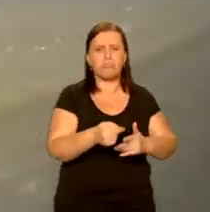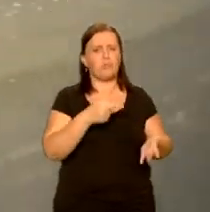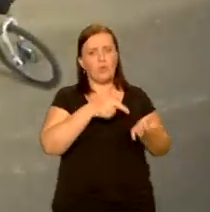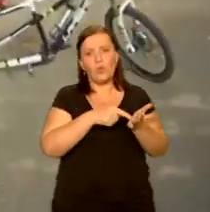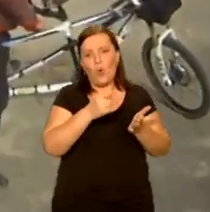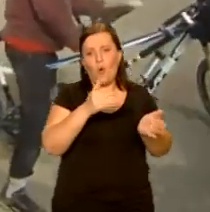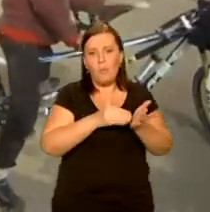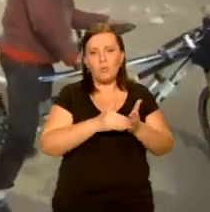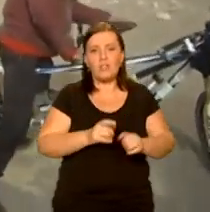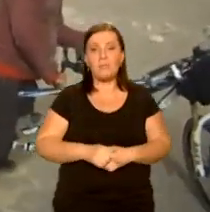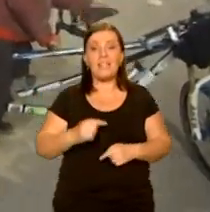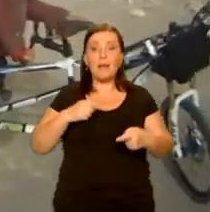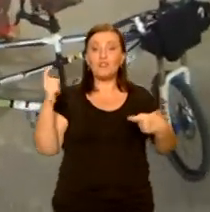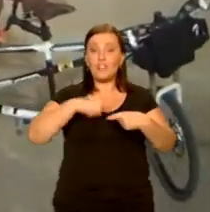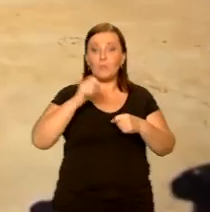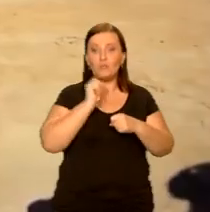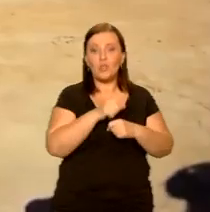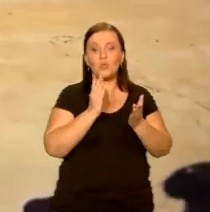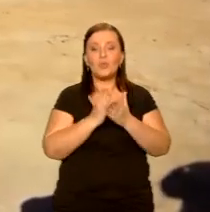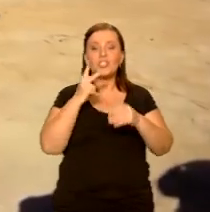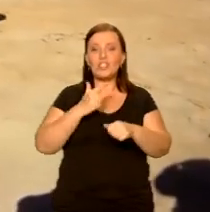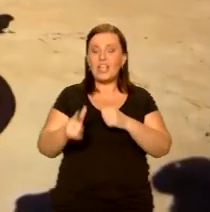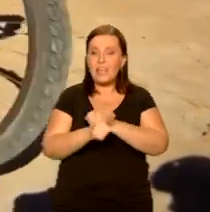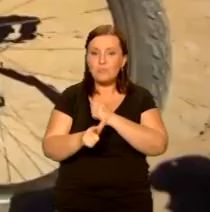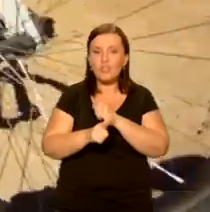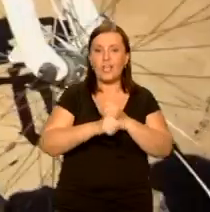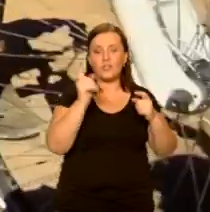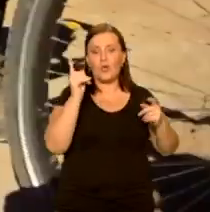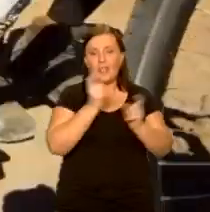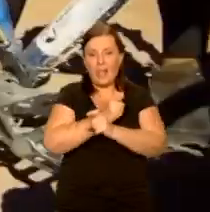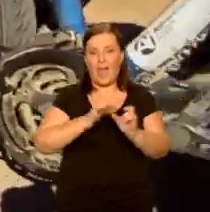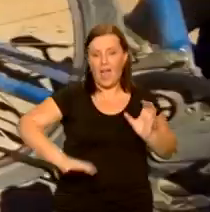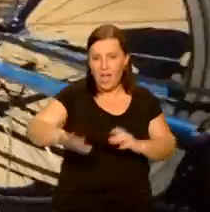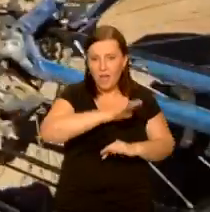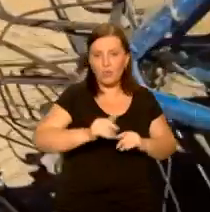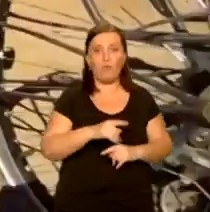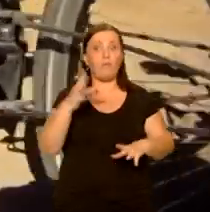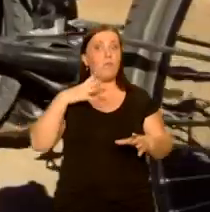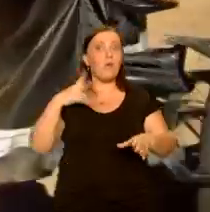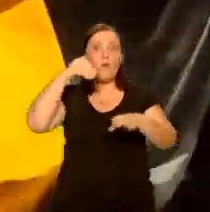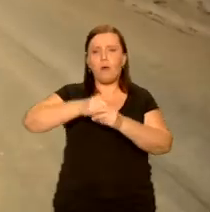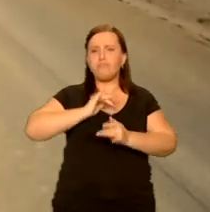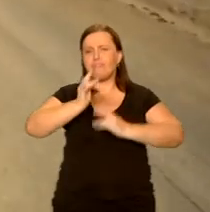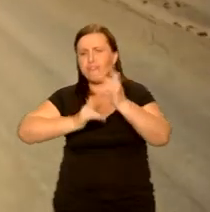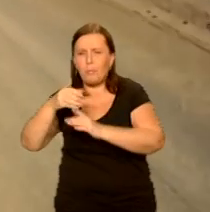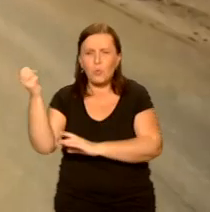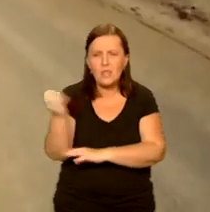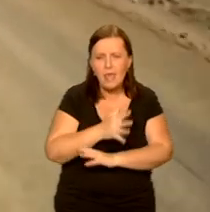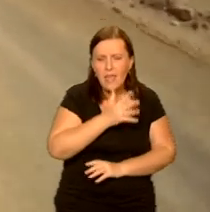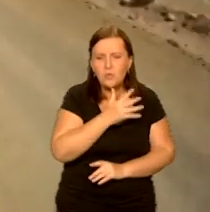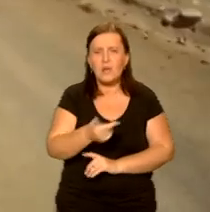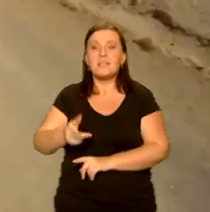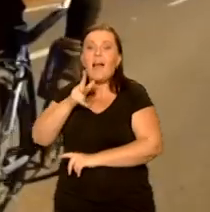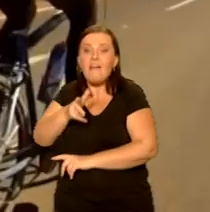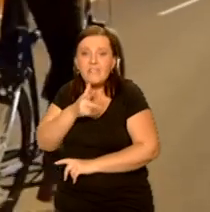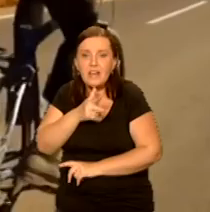krajach na świecie, natomiast odbyła już spektakularne wyprawy. Przemierzyła pustynie australijskie, Afrykę wzdłuż i wszerz.